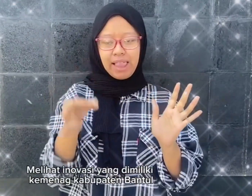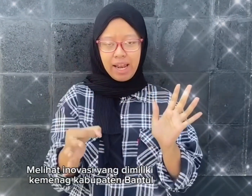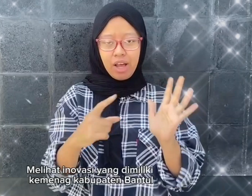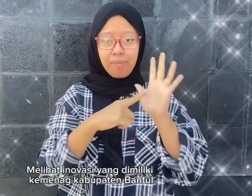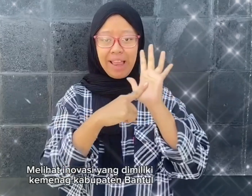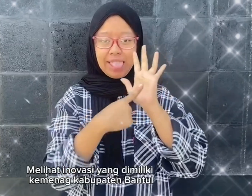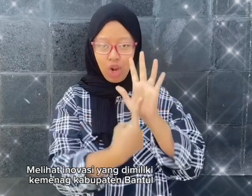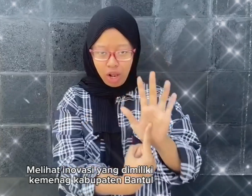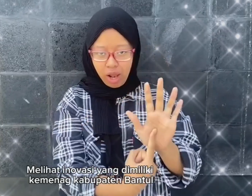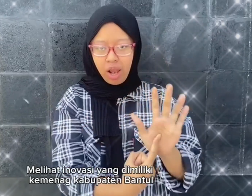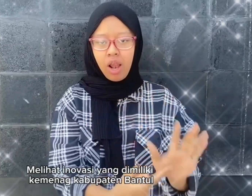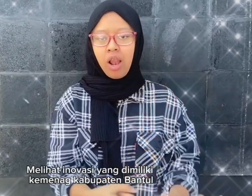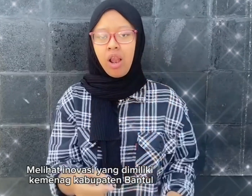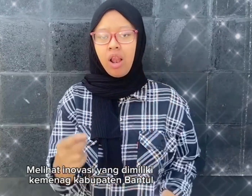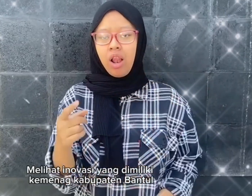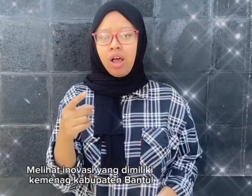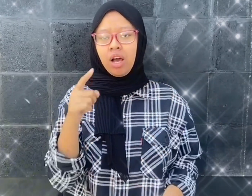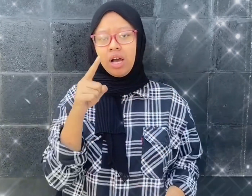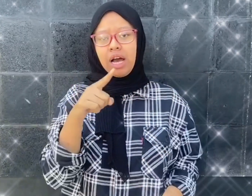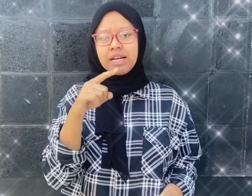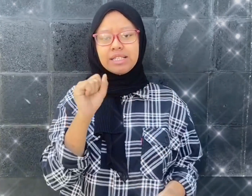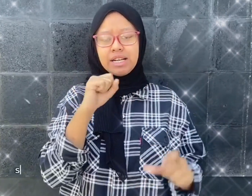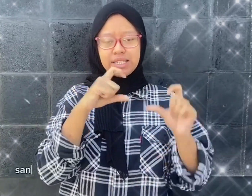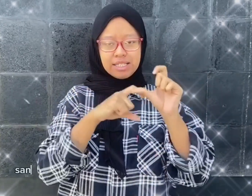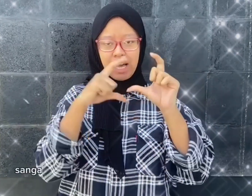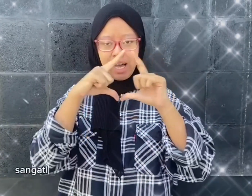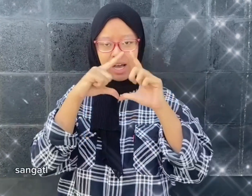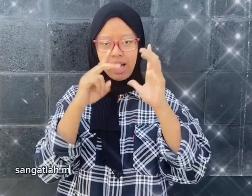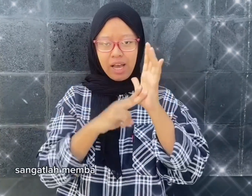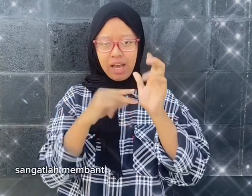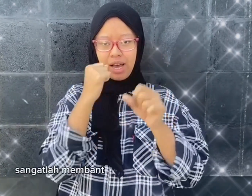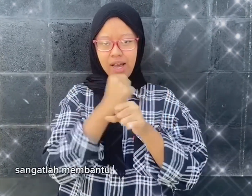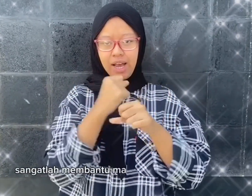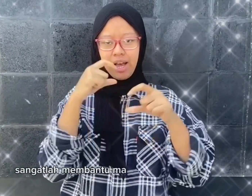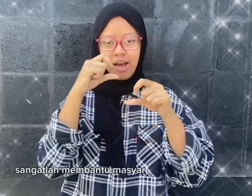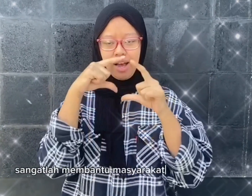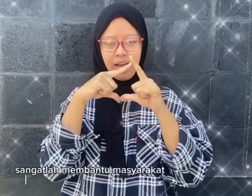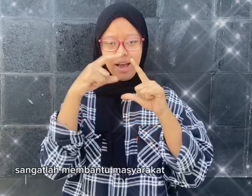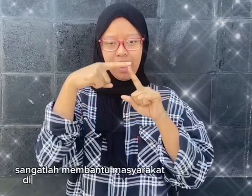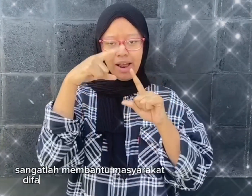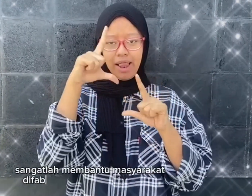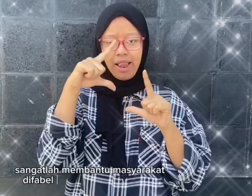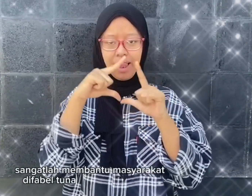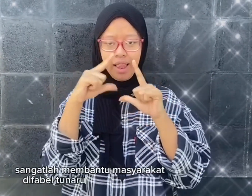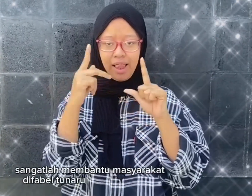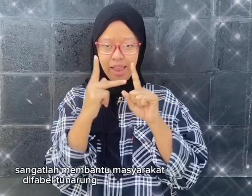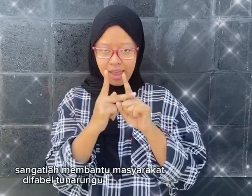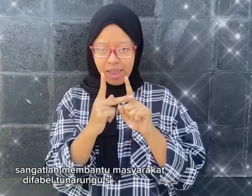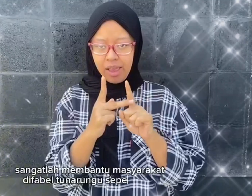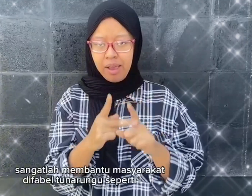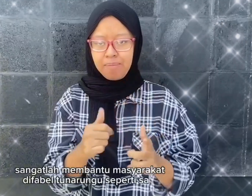Bandul, sangat telah membantu masyarakat difabel tunarungu seperti dia.